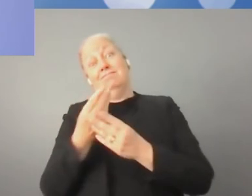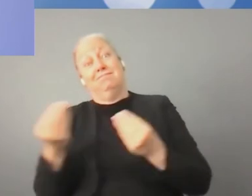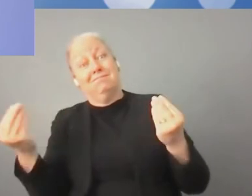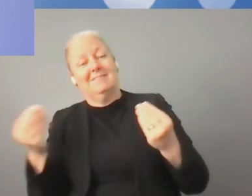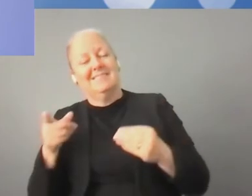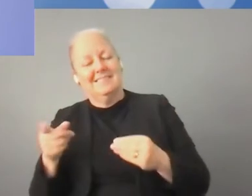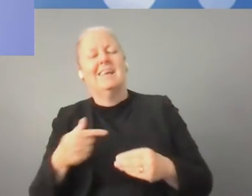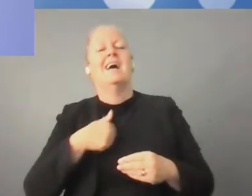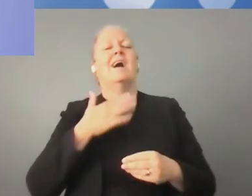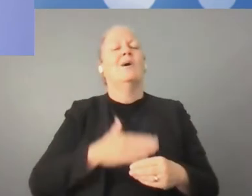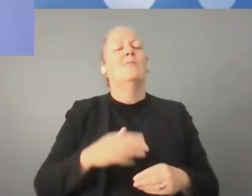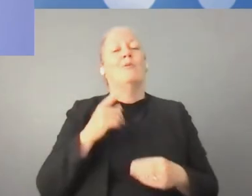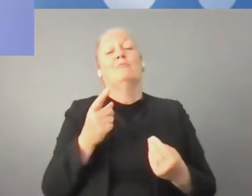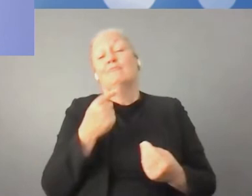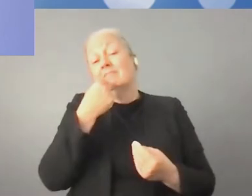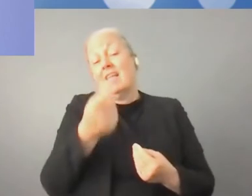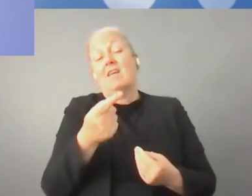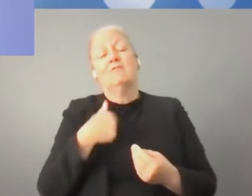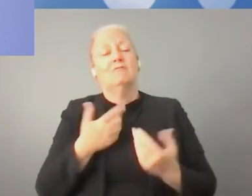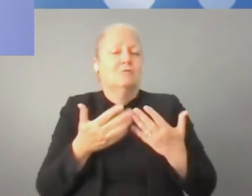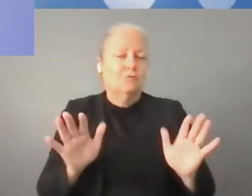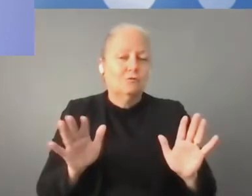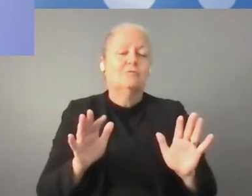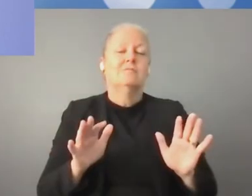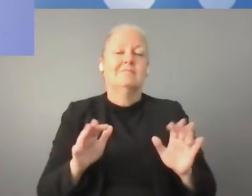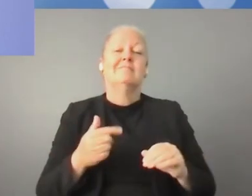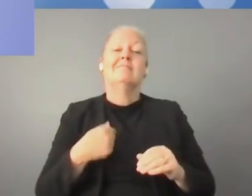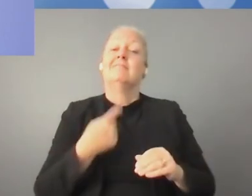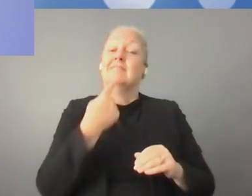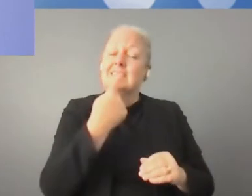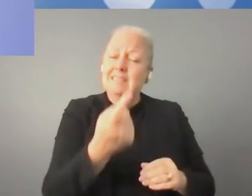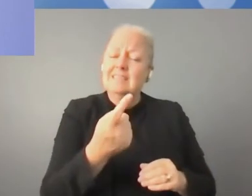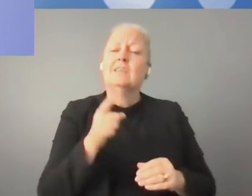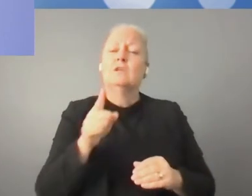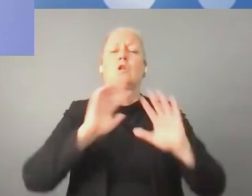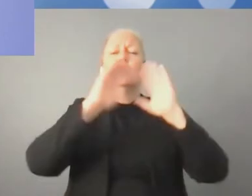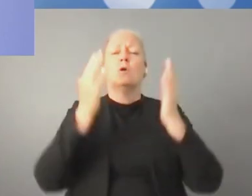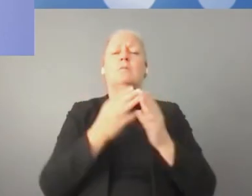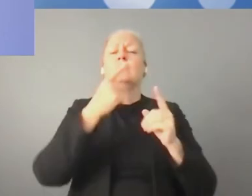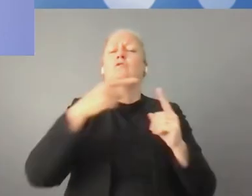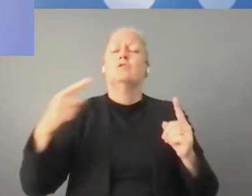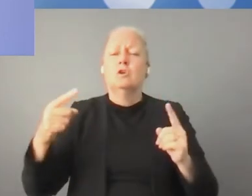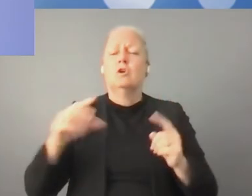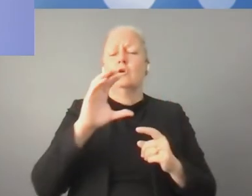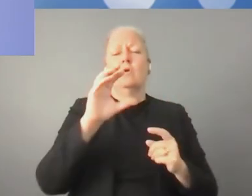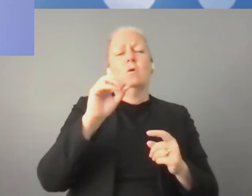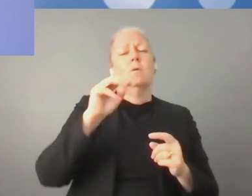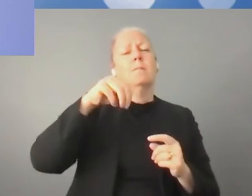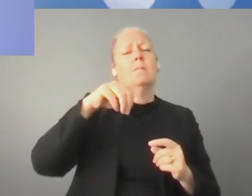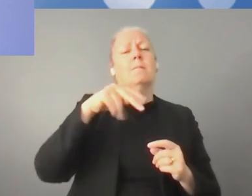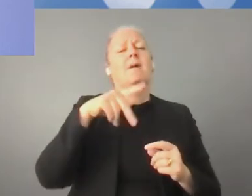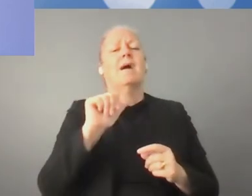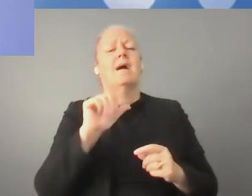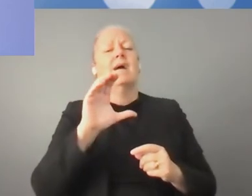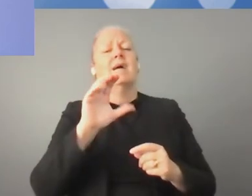uczestników reprezentowanych między innymi tutaj podczas szczytu cyfrowego ONZ. Chciałabym jeszcze kilka słów